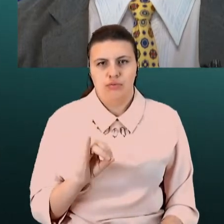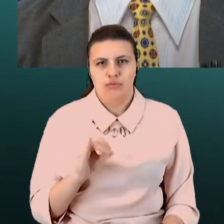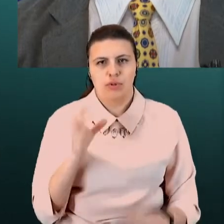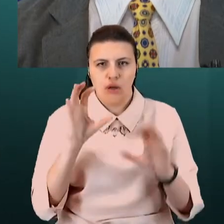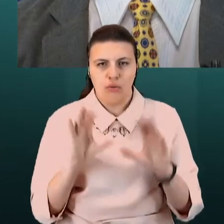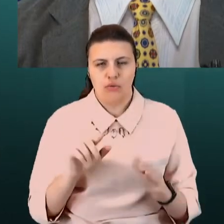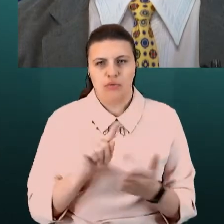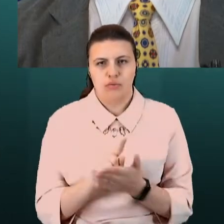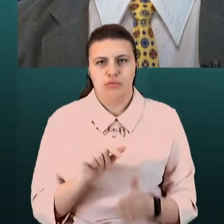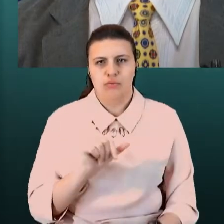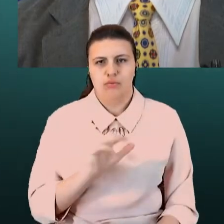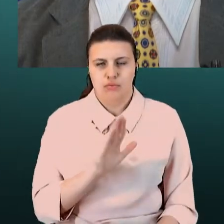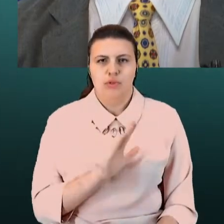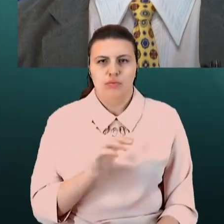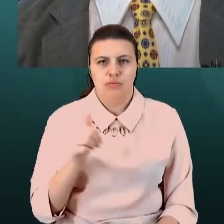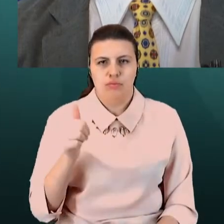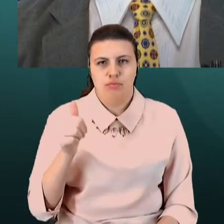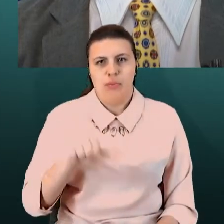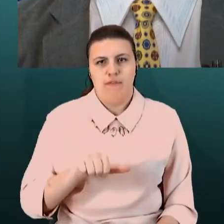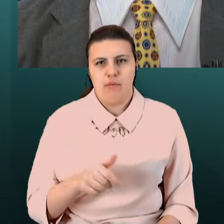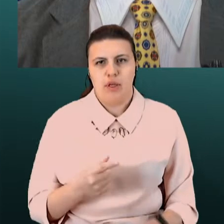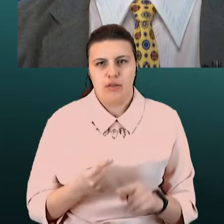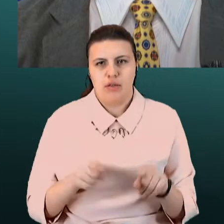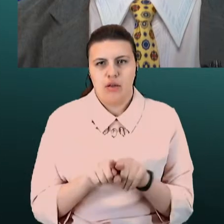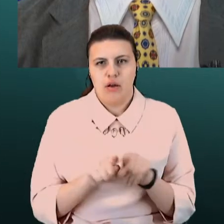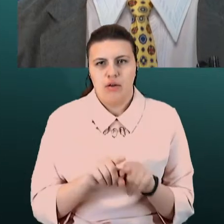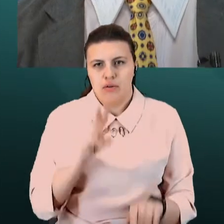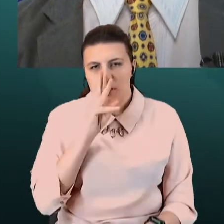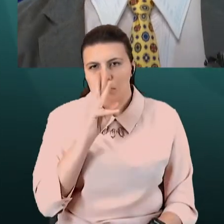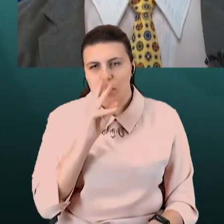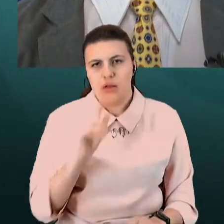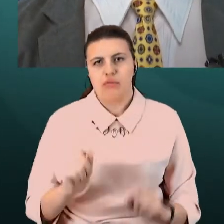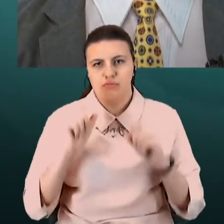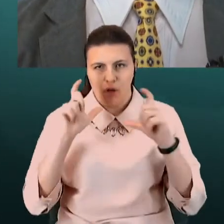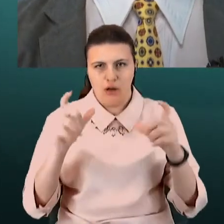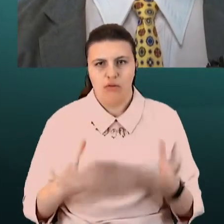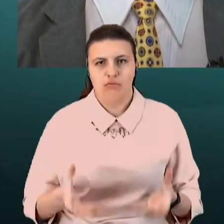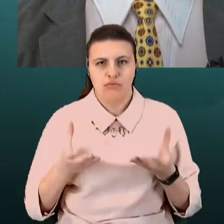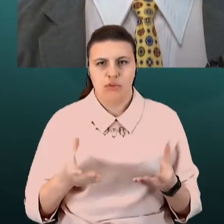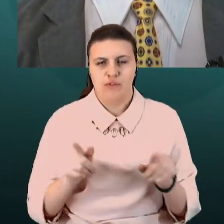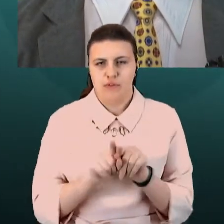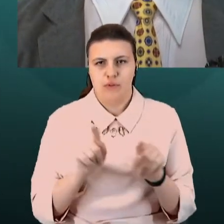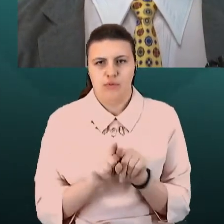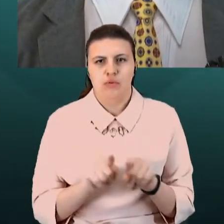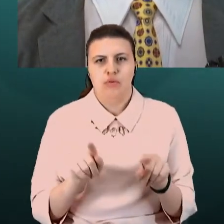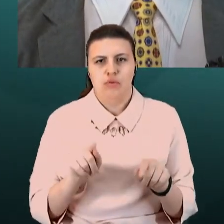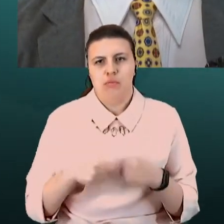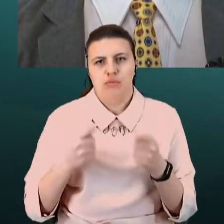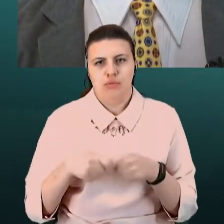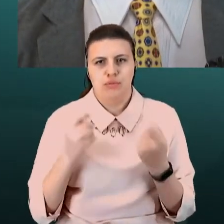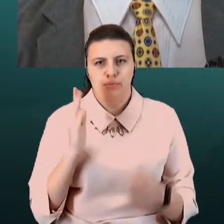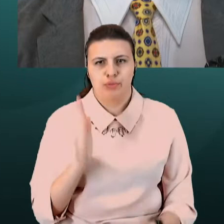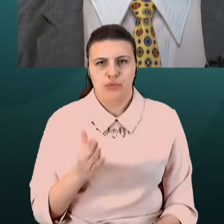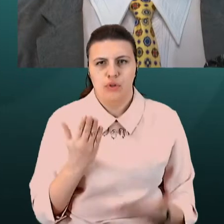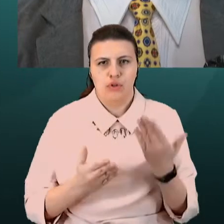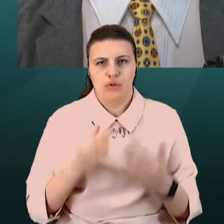Якщо навіть буде висока заробітна плата, все одно знадуються люди, які матимуть мотивацію порушувати закон, якщо буде попит на їхню